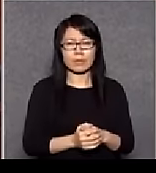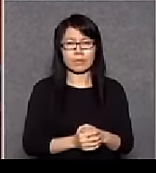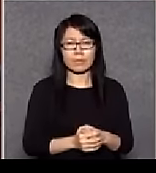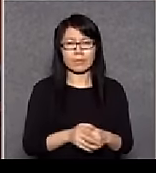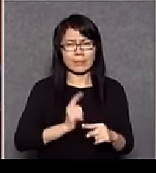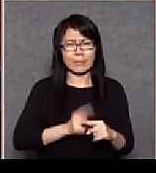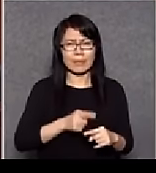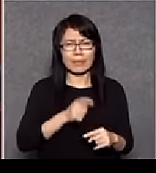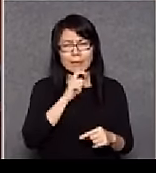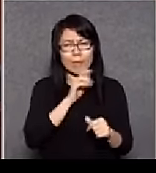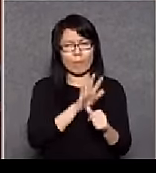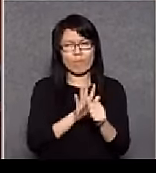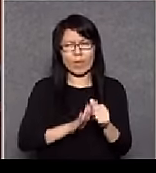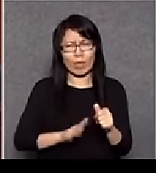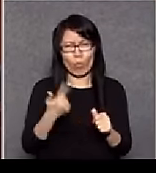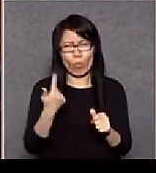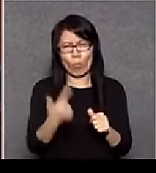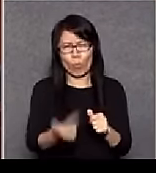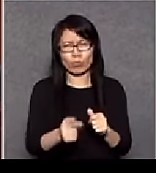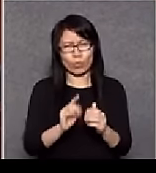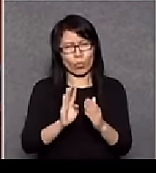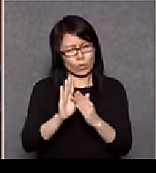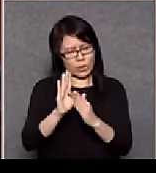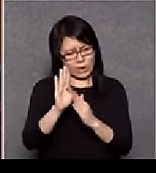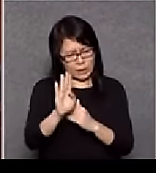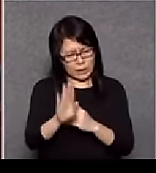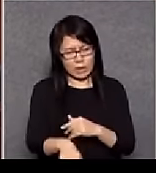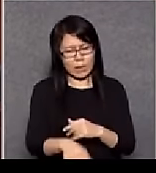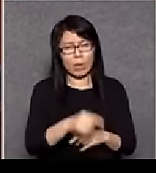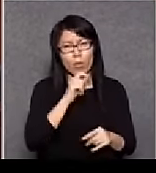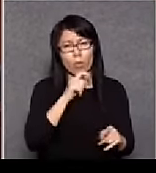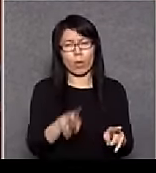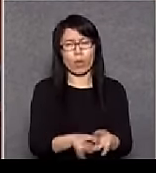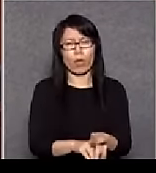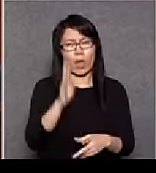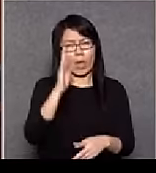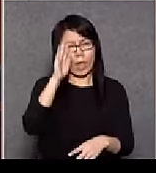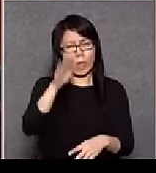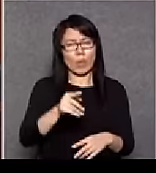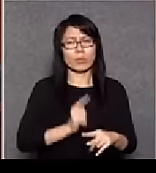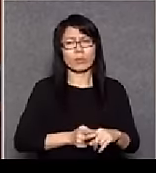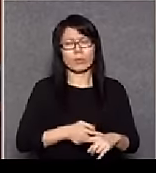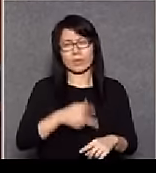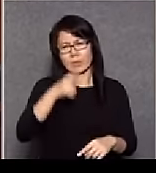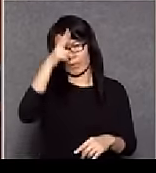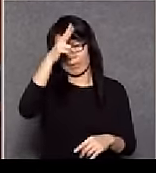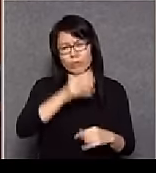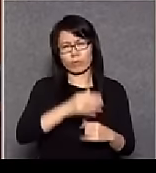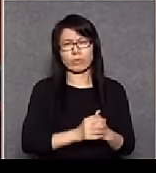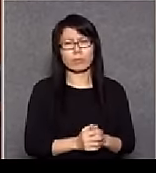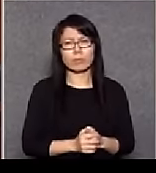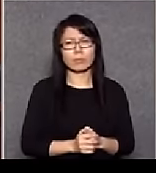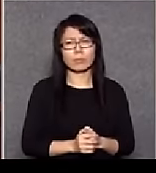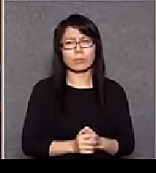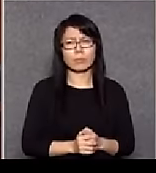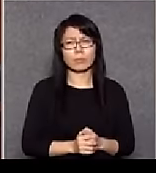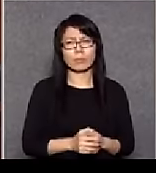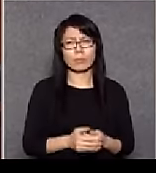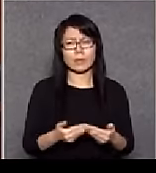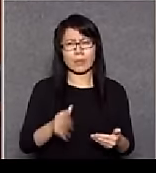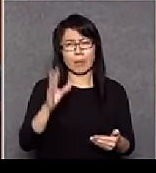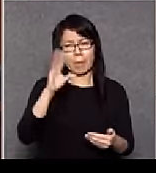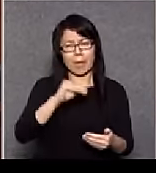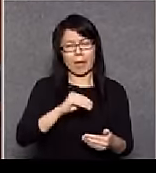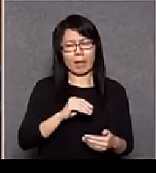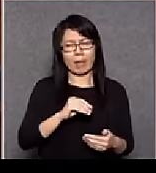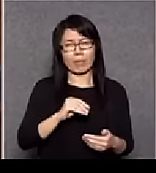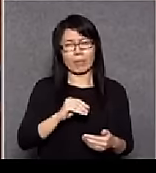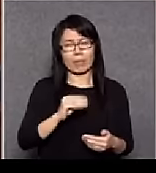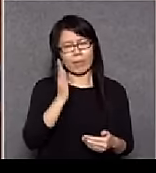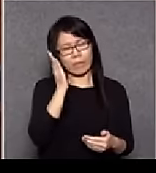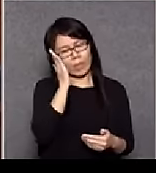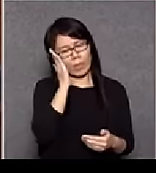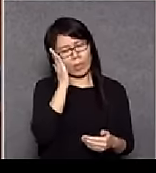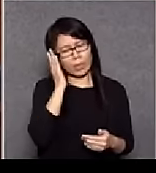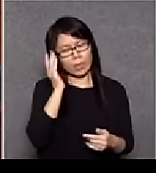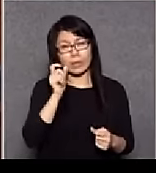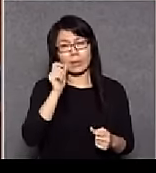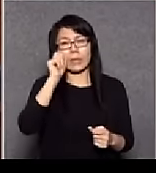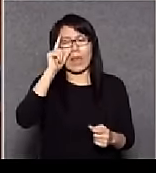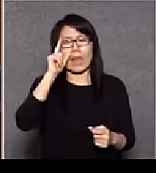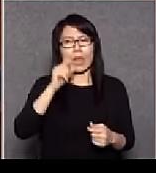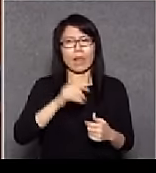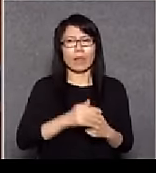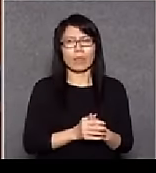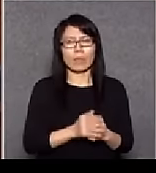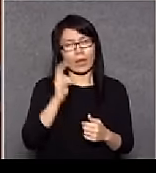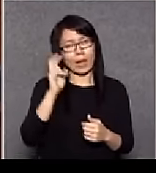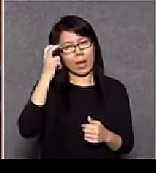後遺症存在的我都很希望呢政府真是今晚就是睡醒覺啦好像阿夏琳睡覺時